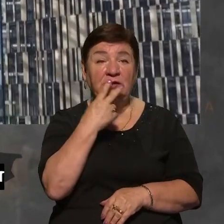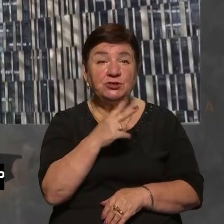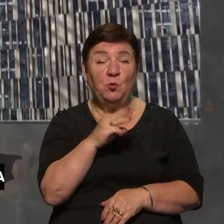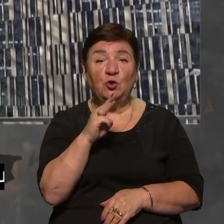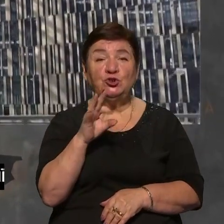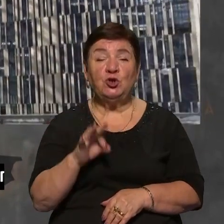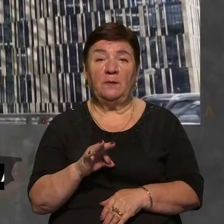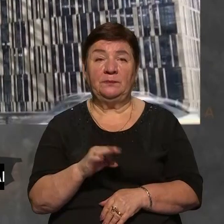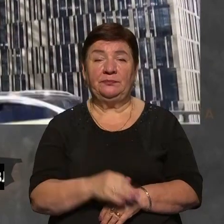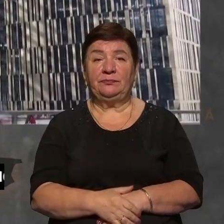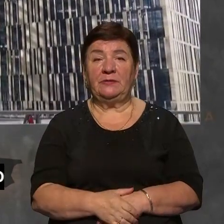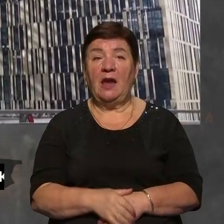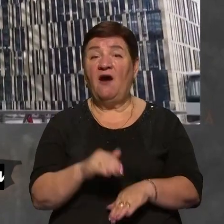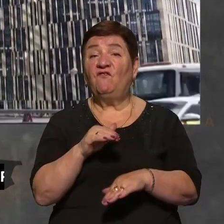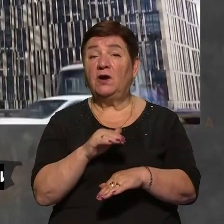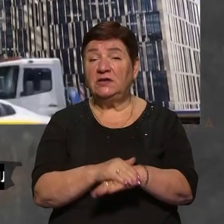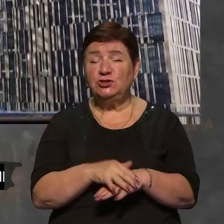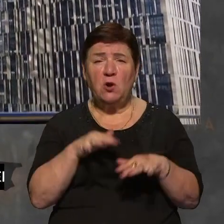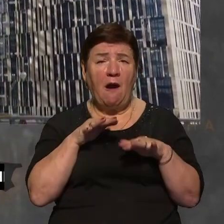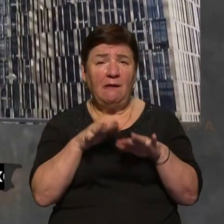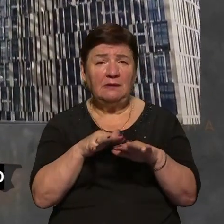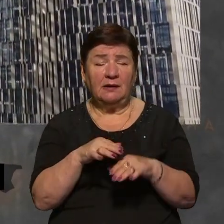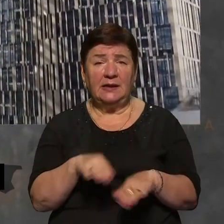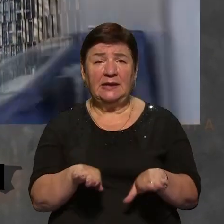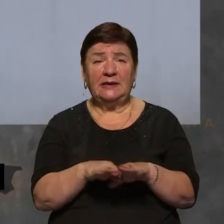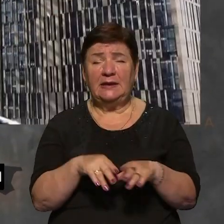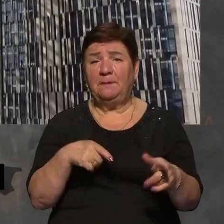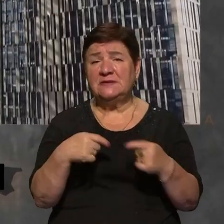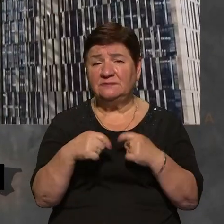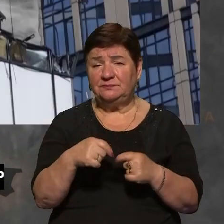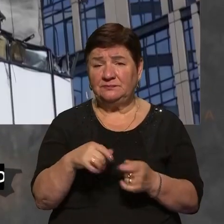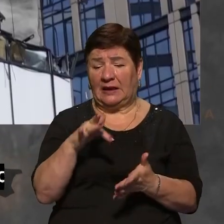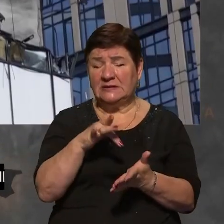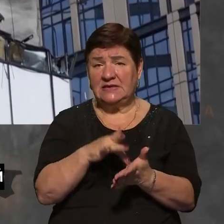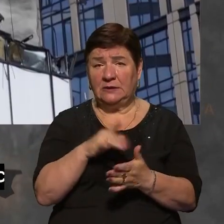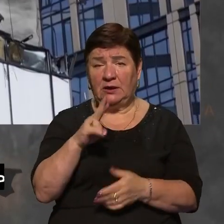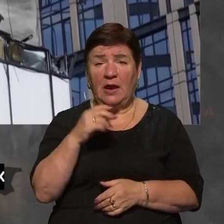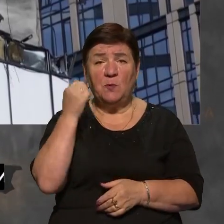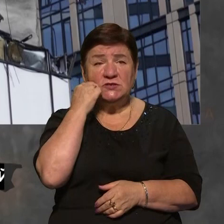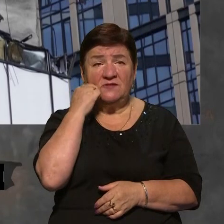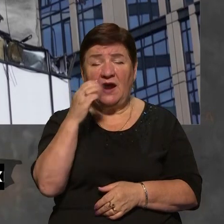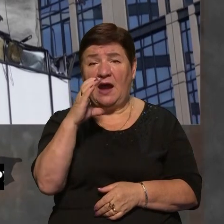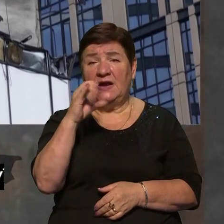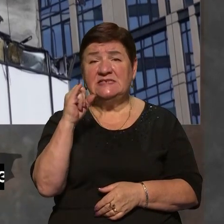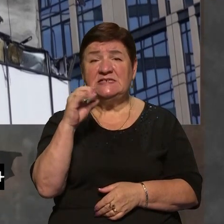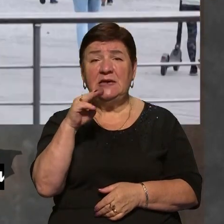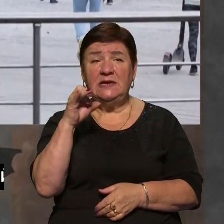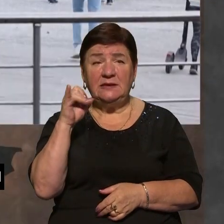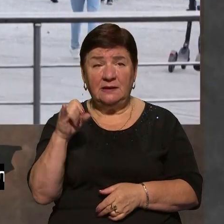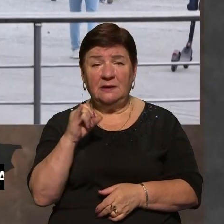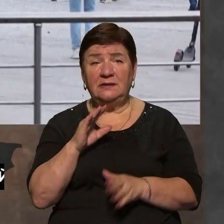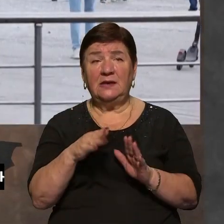фактично атаки на такі бізнесові елітні центри, як Москва-Сіті, де знаходилося тільки три